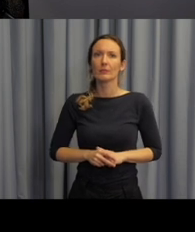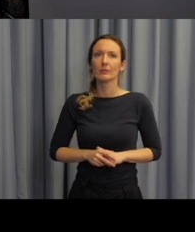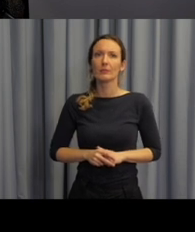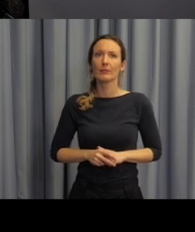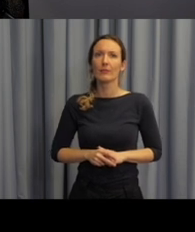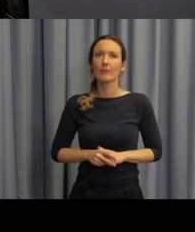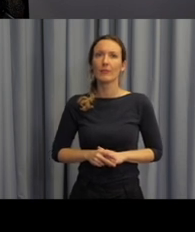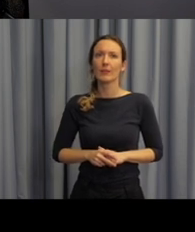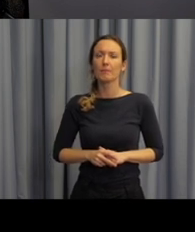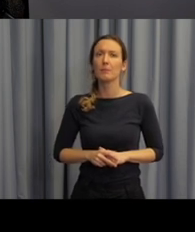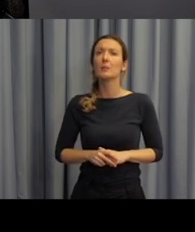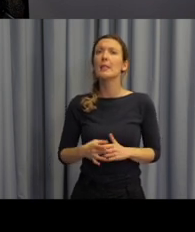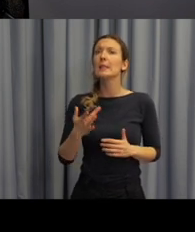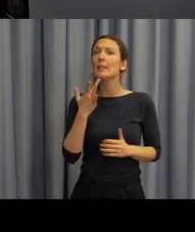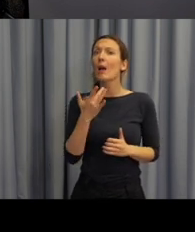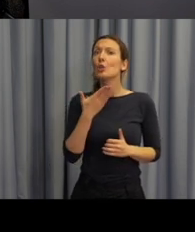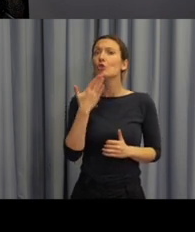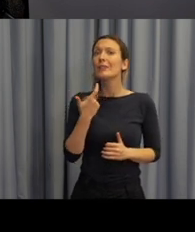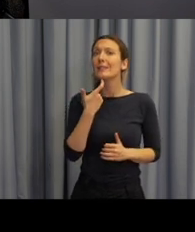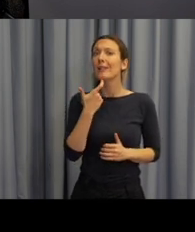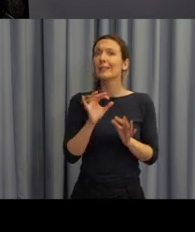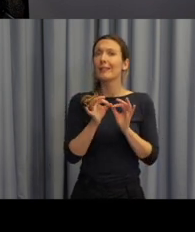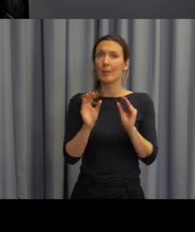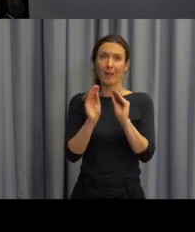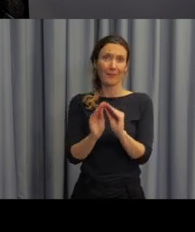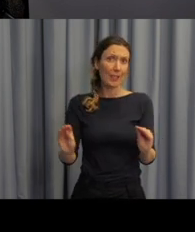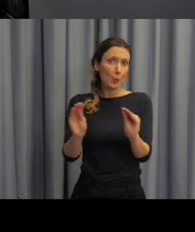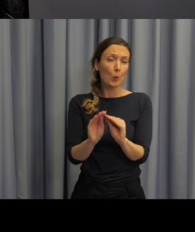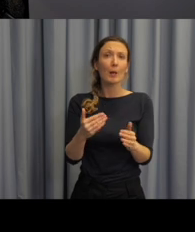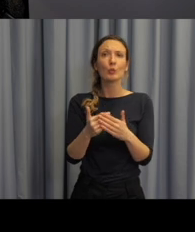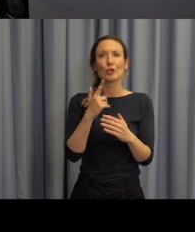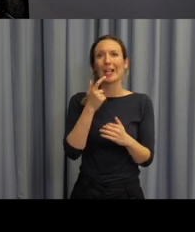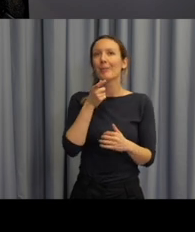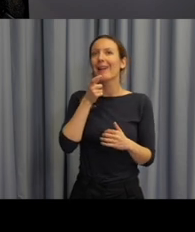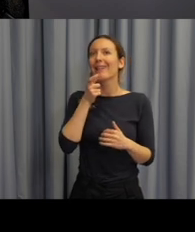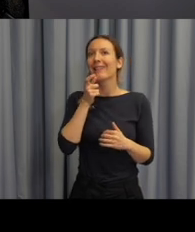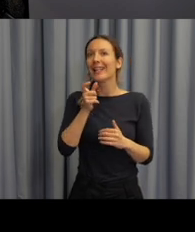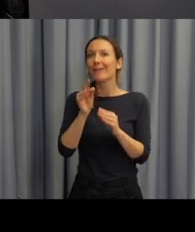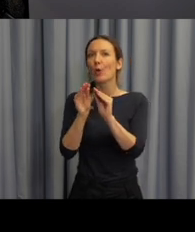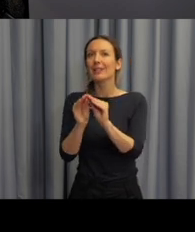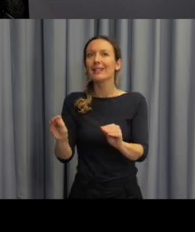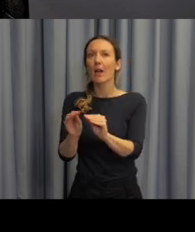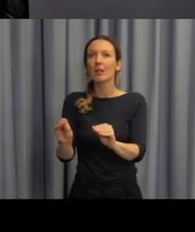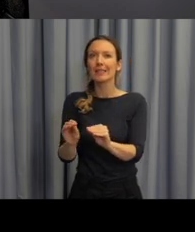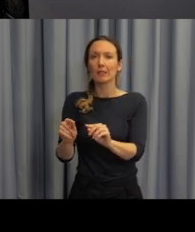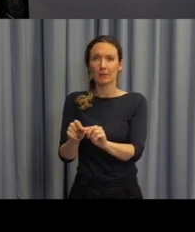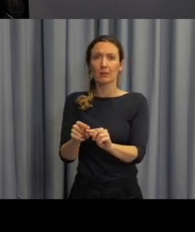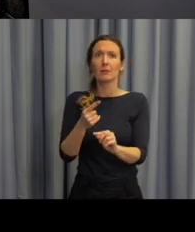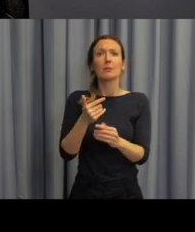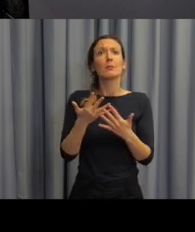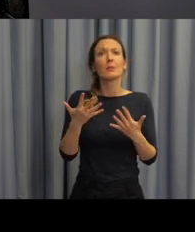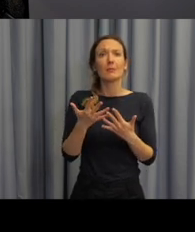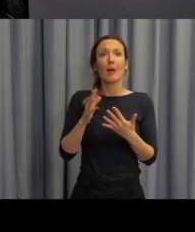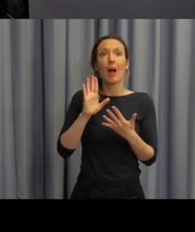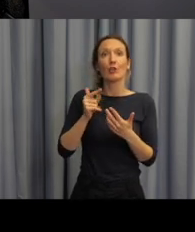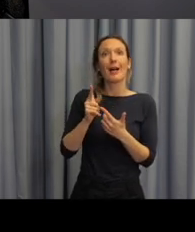lingvodidaktika české gramatiky stůj se vlastně v těch výstupech naší metodické podpory setkáte ve druhém